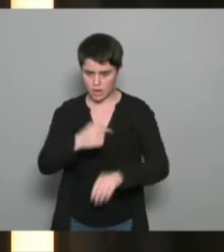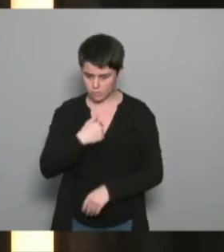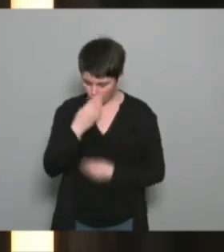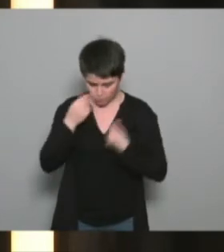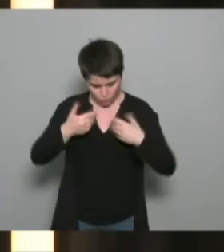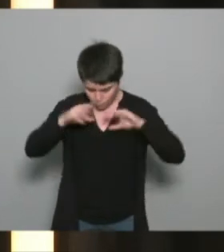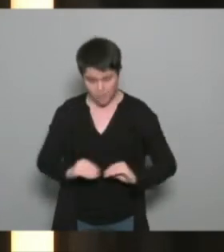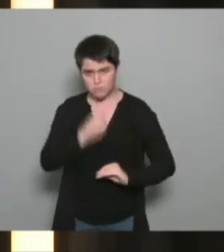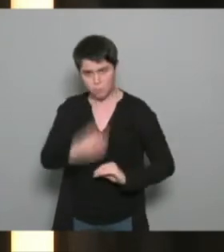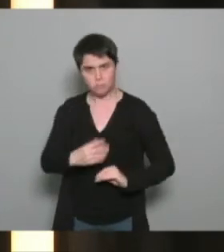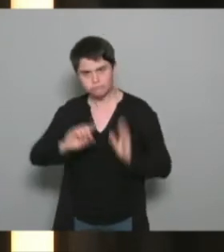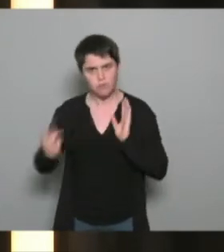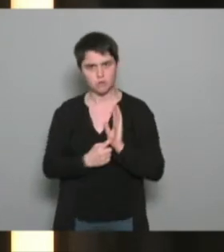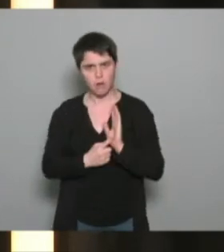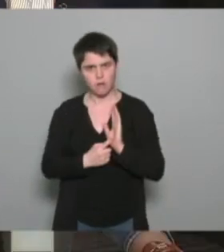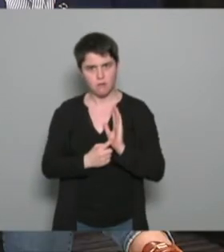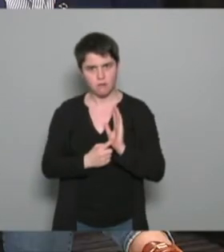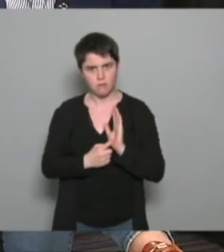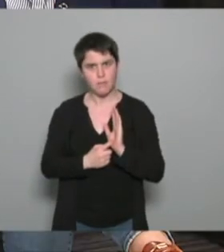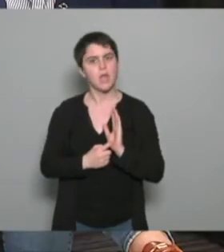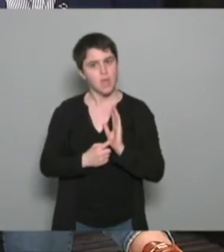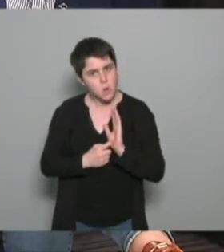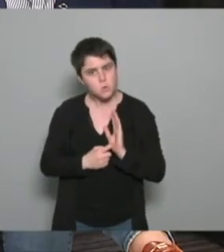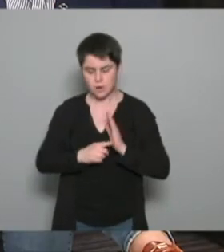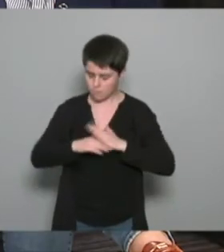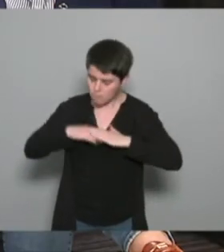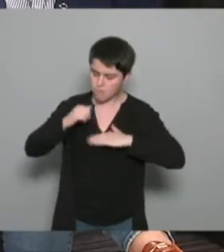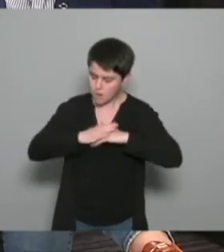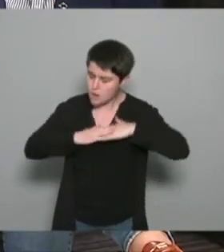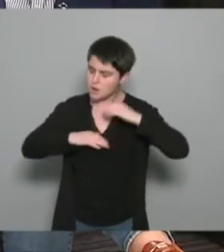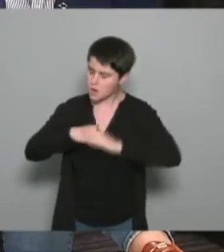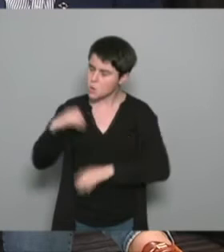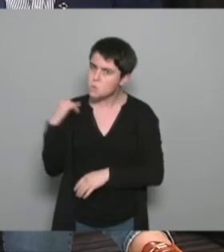temps pour pouvoir le faire et vous disiez tout à l'heure